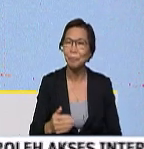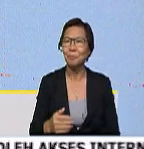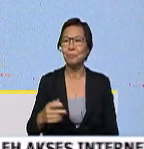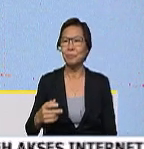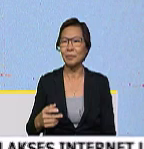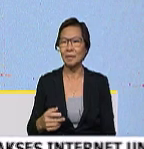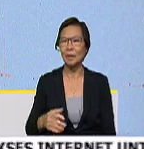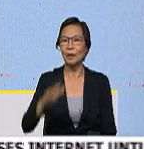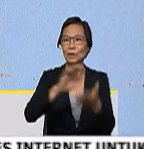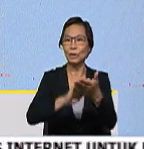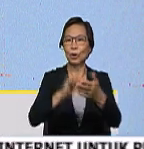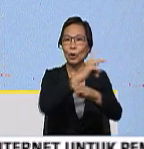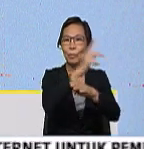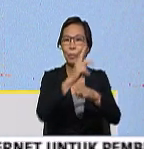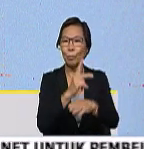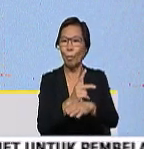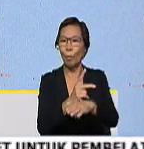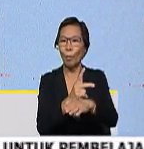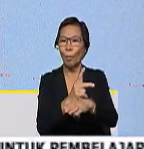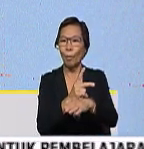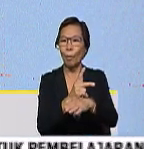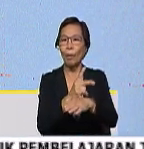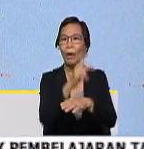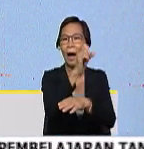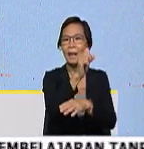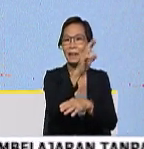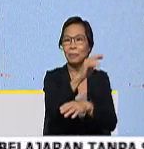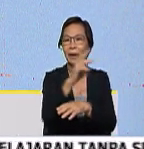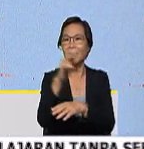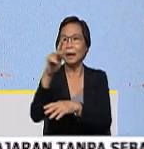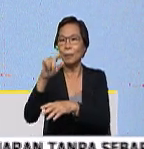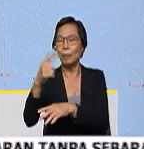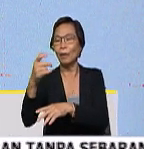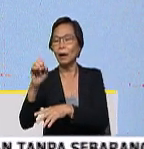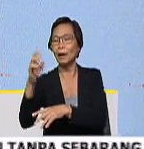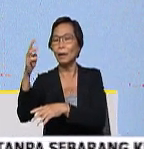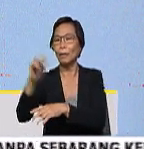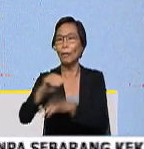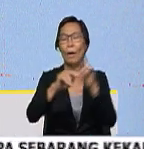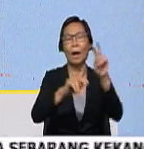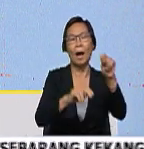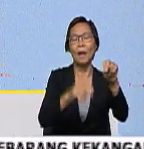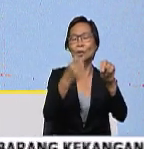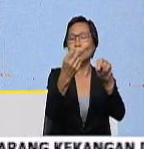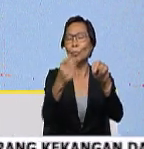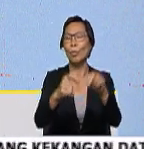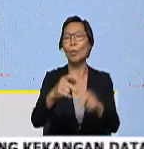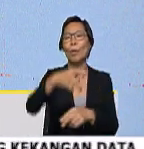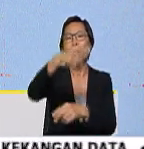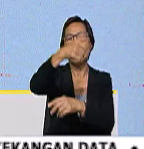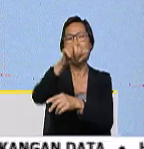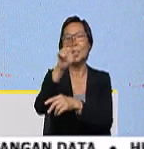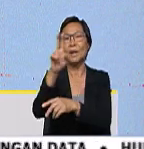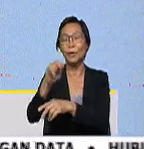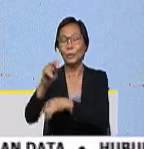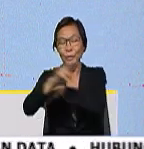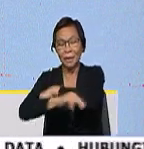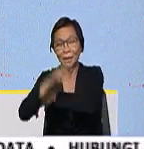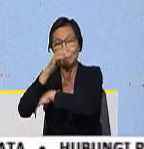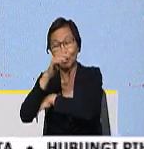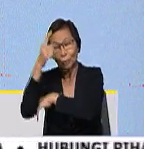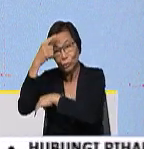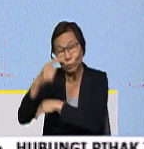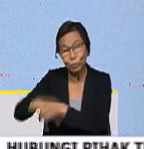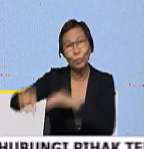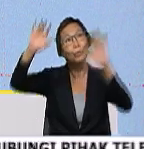Saya kini berada di Sekolah Kebangsaan Kampung Gelam bagi daerah Kampung Gelam yang merupakan pusat mengundi N12 Pantai Kundo, filial raya negeri Melaka. Untuk barang-barang